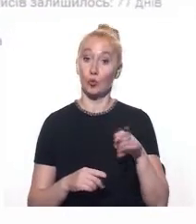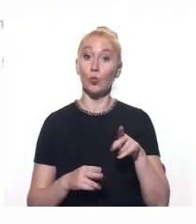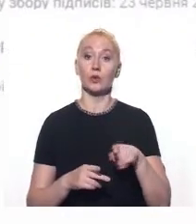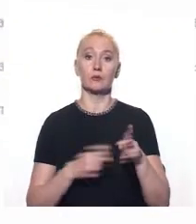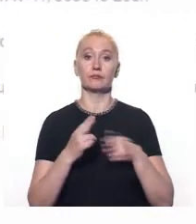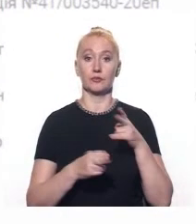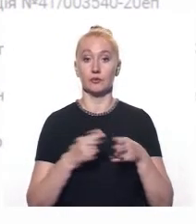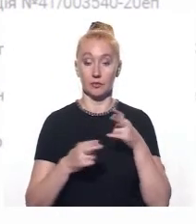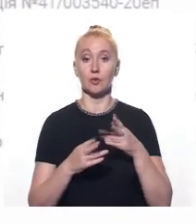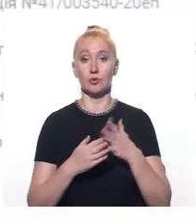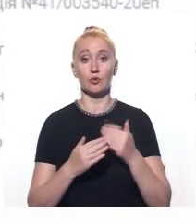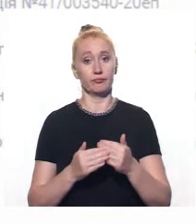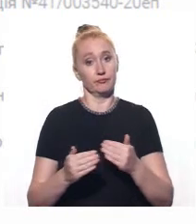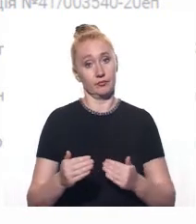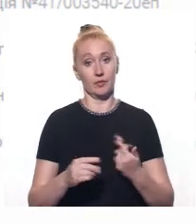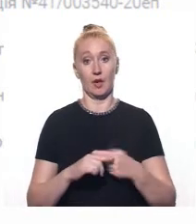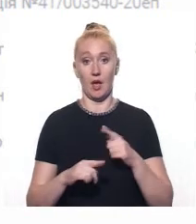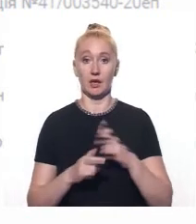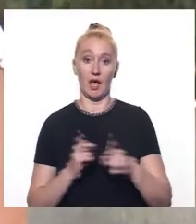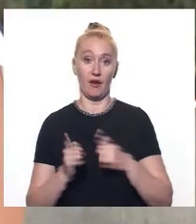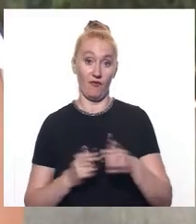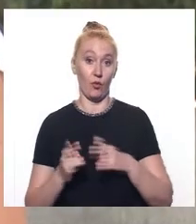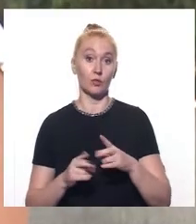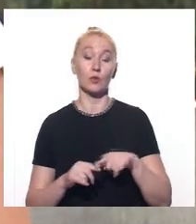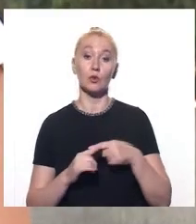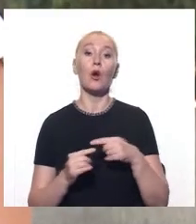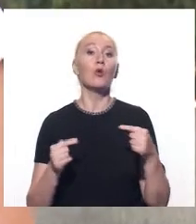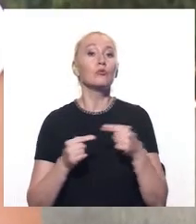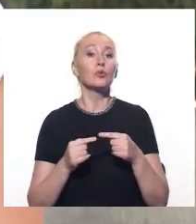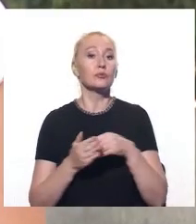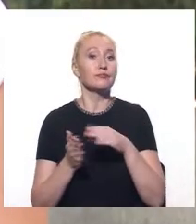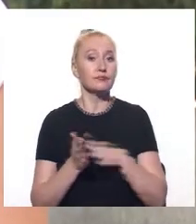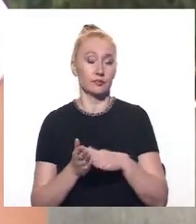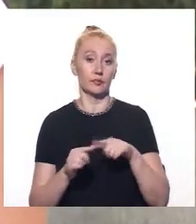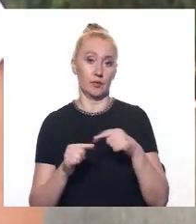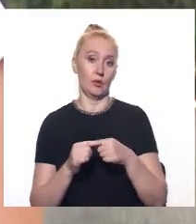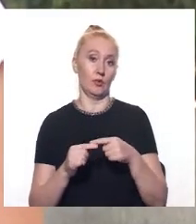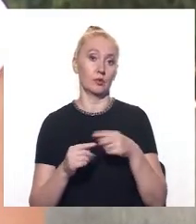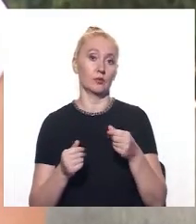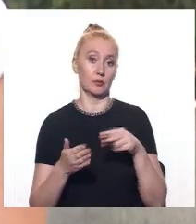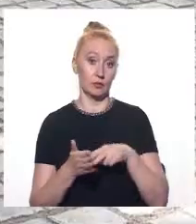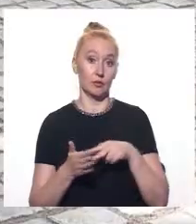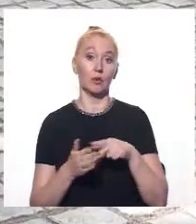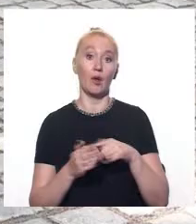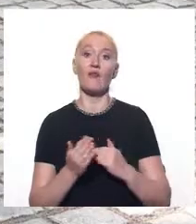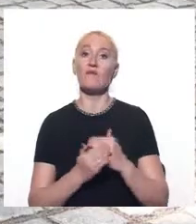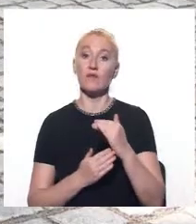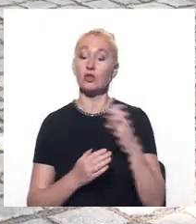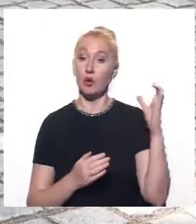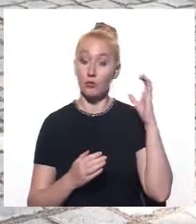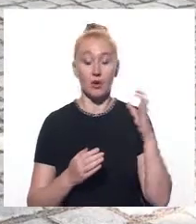петицію із вимогою відтермінувати цю частину реформи. Через фіксовану вартість на навчання за контрактом, говорить вона, вища освіта стає